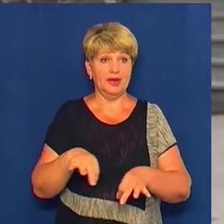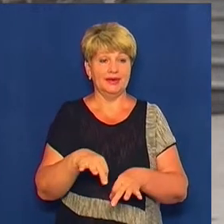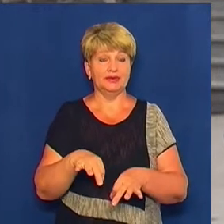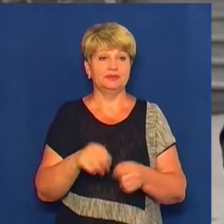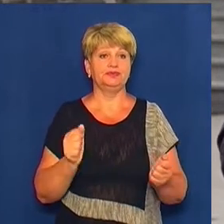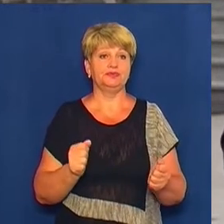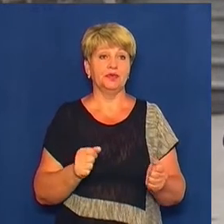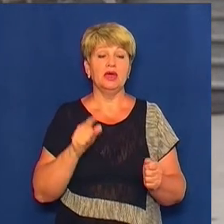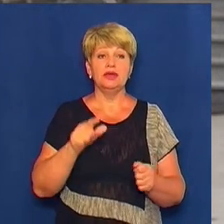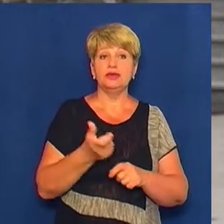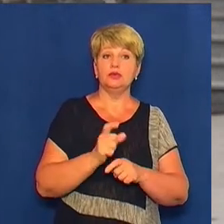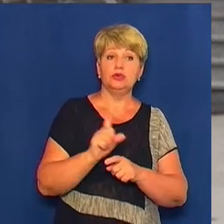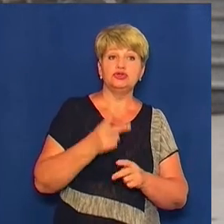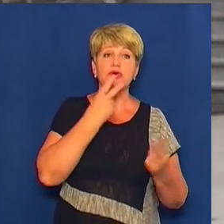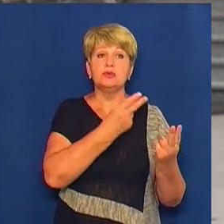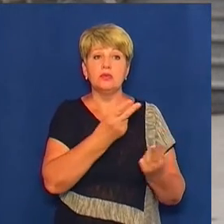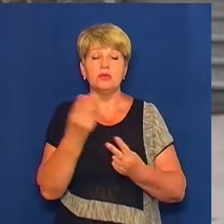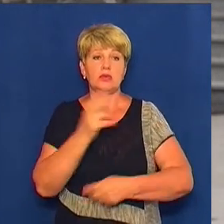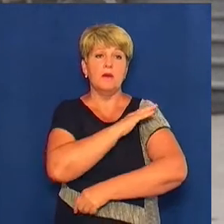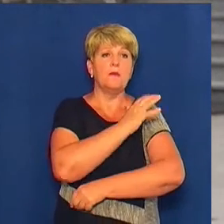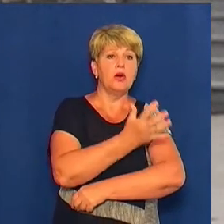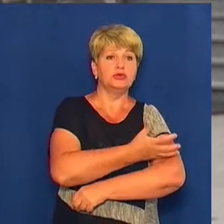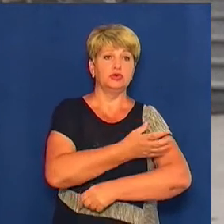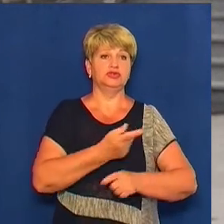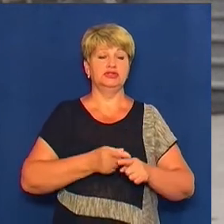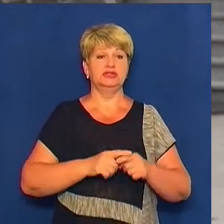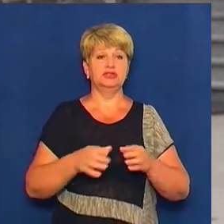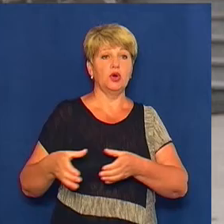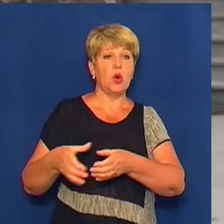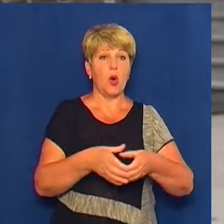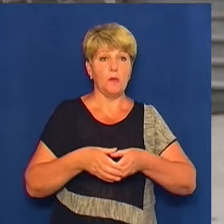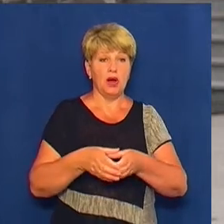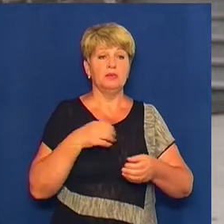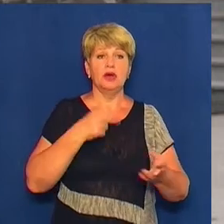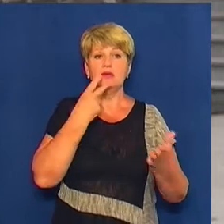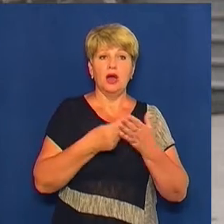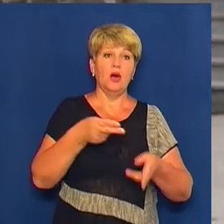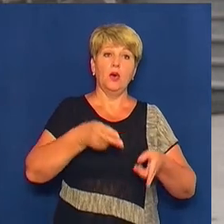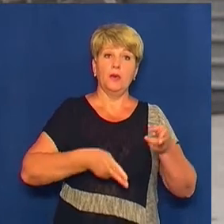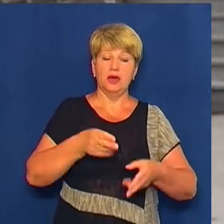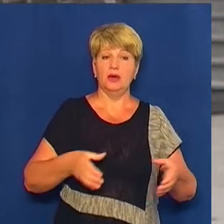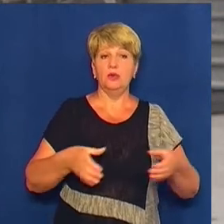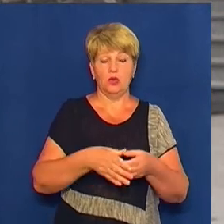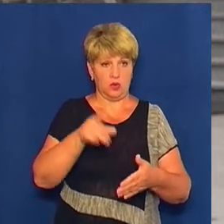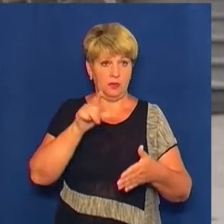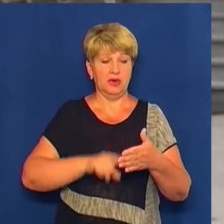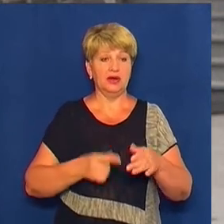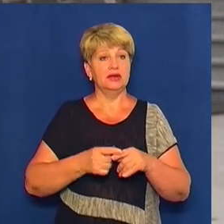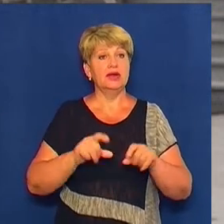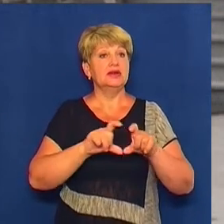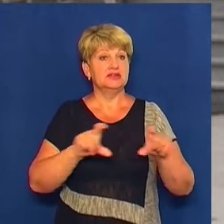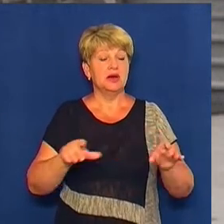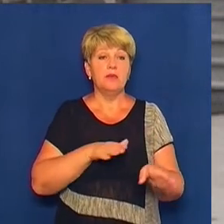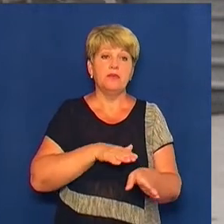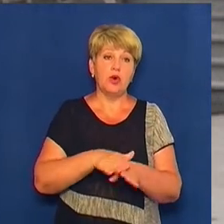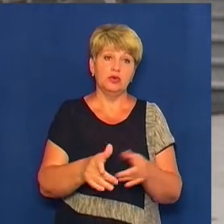подивившись потужності, поговоривши з командою, ми побачили і операційні блоки, ми абсолютно впевнені, що цей заклад абсолютно